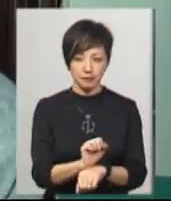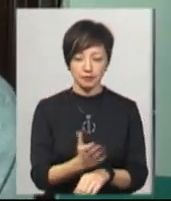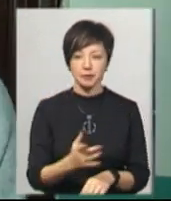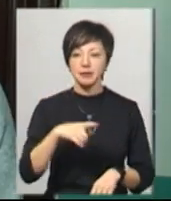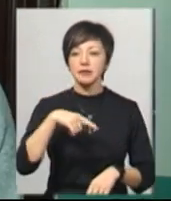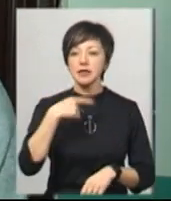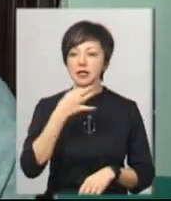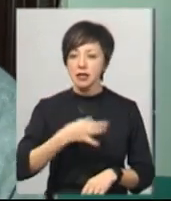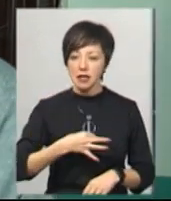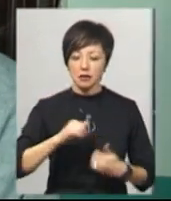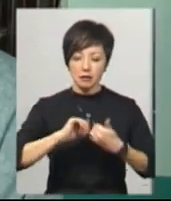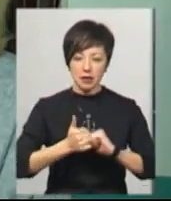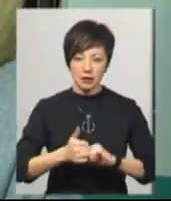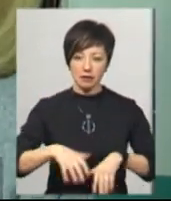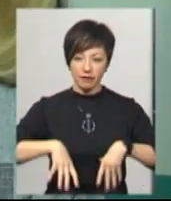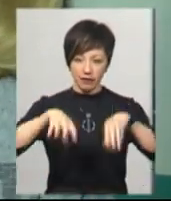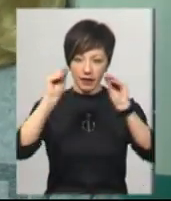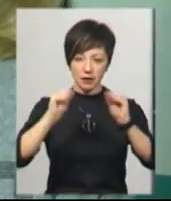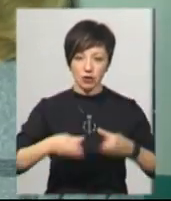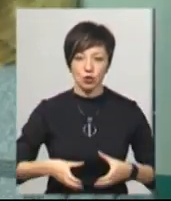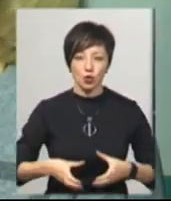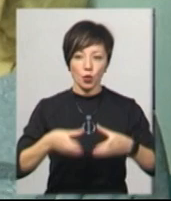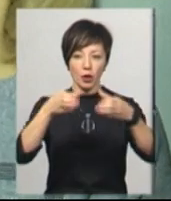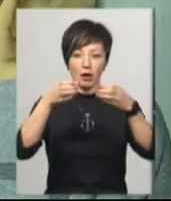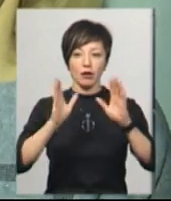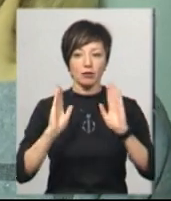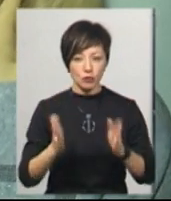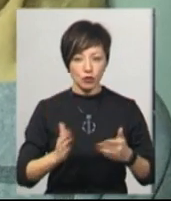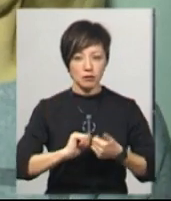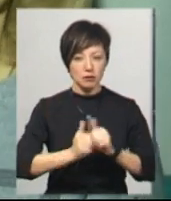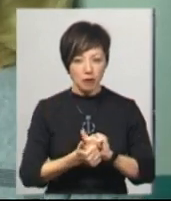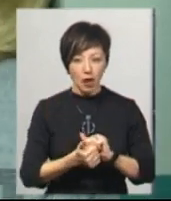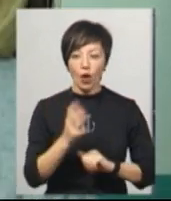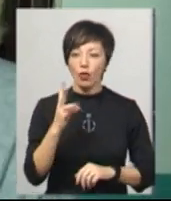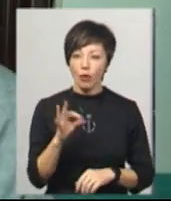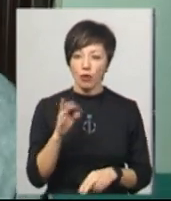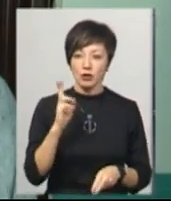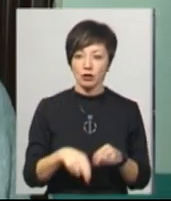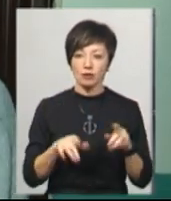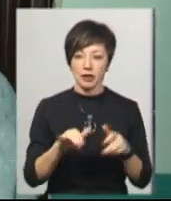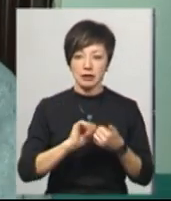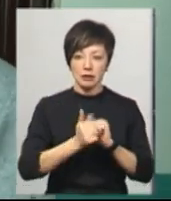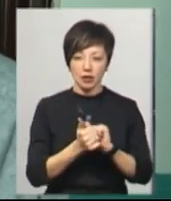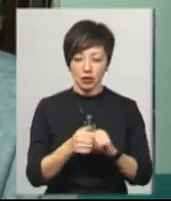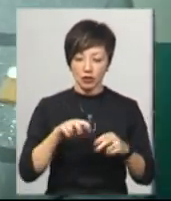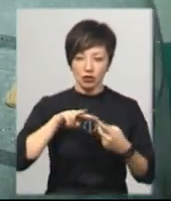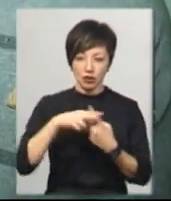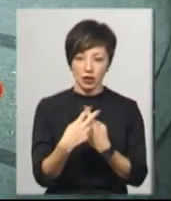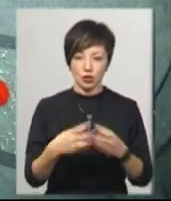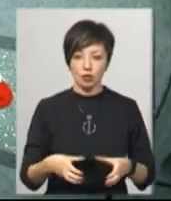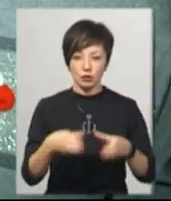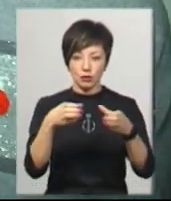треба міняти повністю вистояк, що вони поміняють його. Але закінчилось діло тим, що замінили кусочок труби.